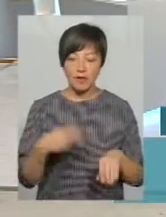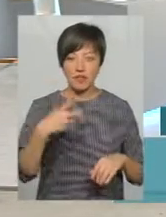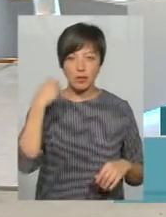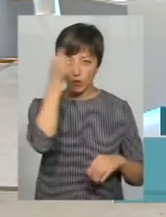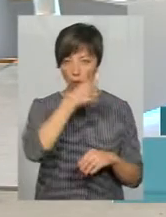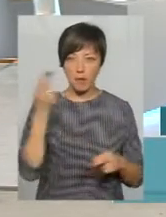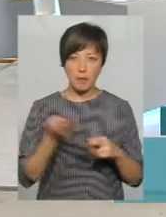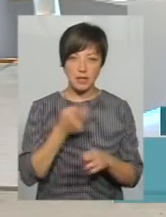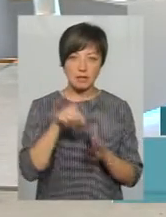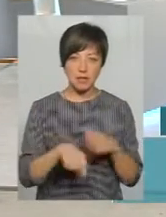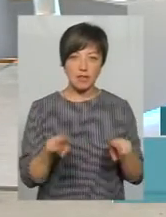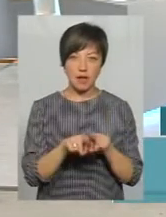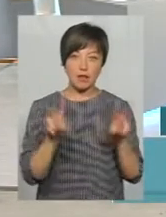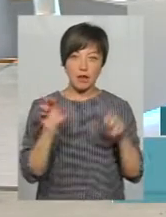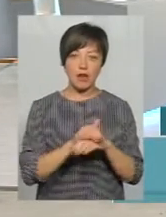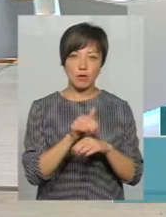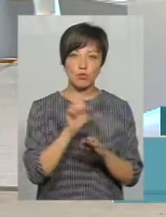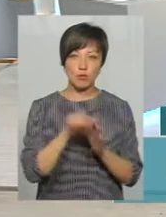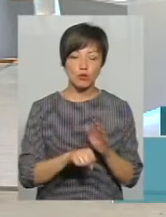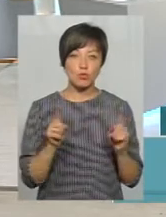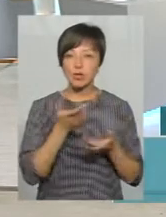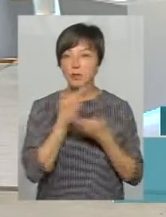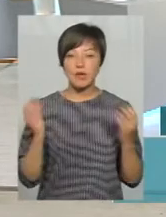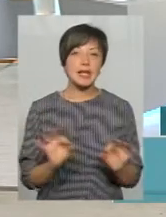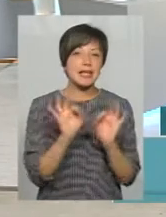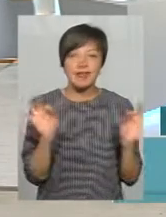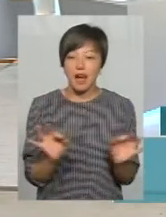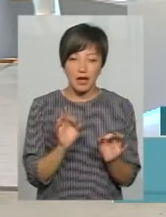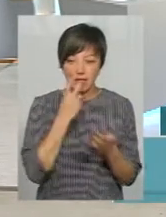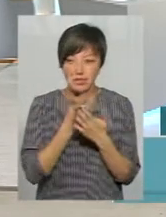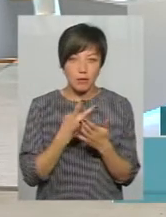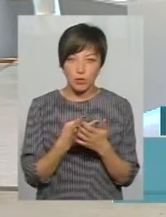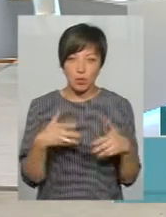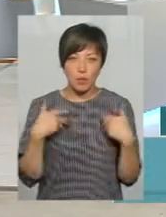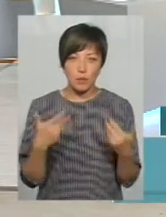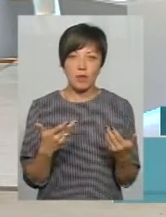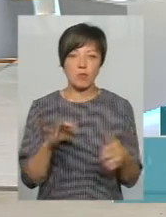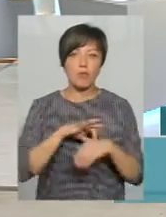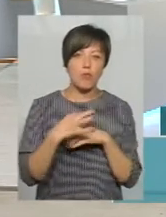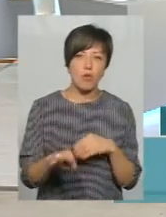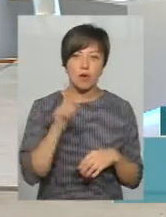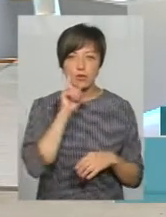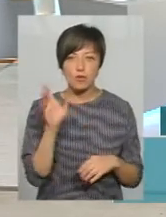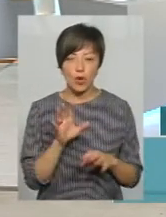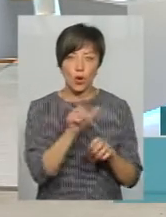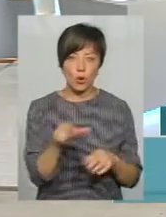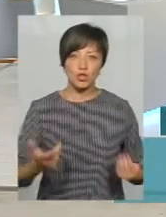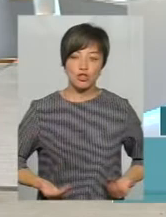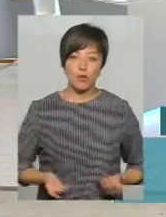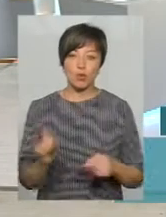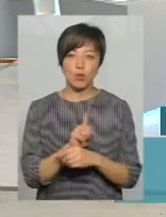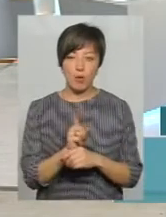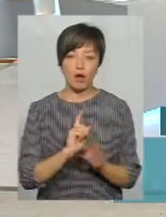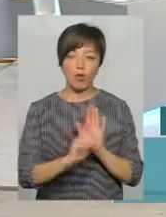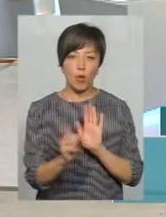безсимптомно, так його назвали ласкові вбивця, тому що немає ніяких симптомів, немає ніякого болю, дискомфорту. Люди живуть нормально,